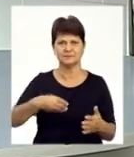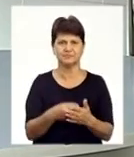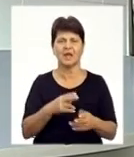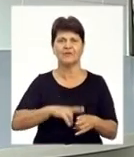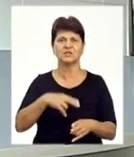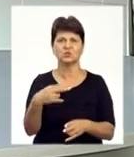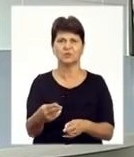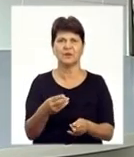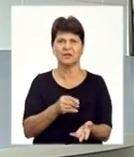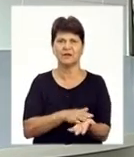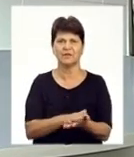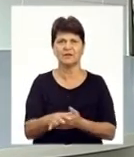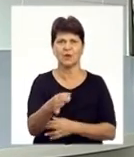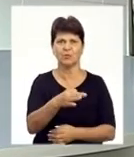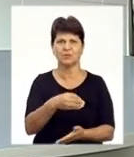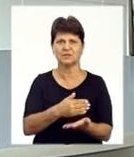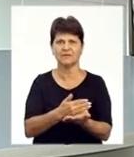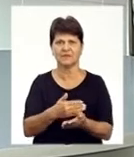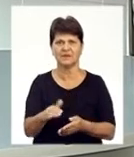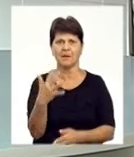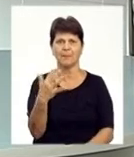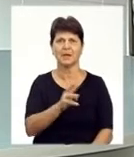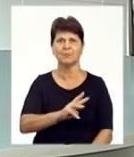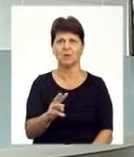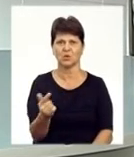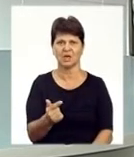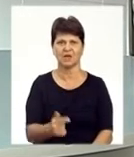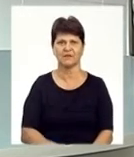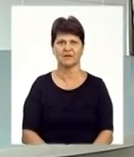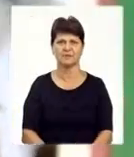відшкодування витра з обласного бюджету виділено 5 мільйонів гривень.